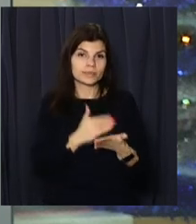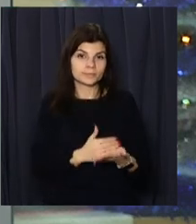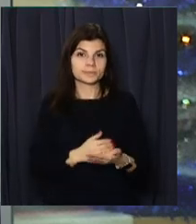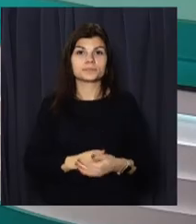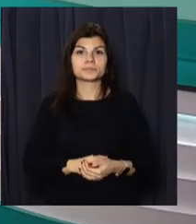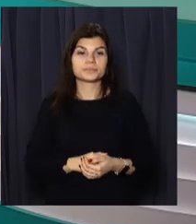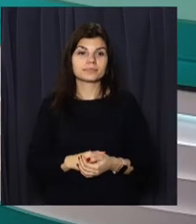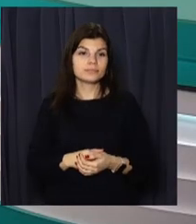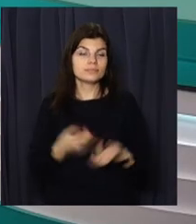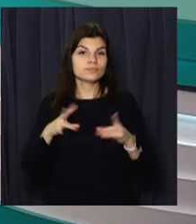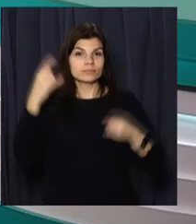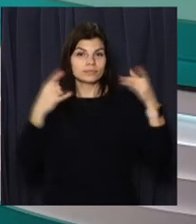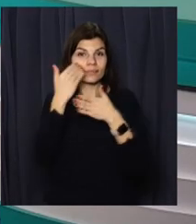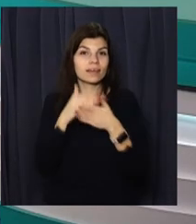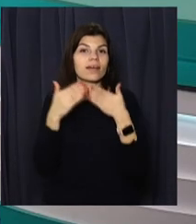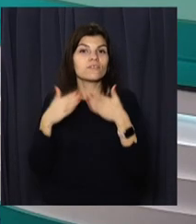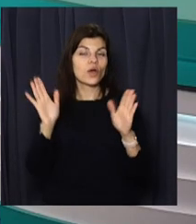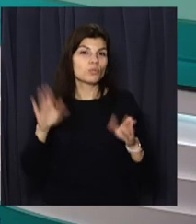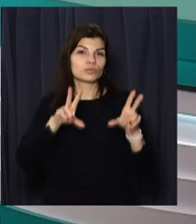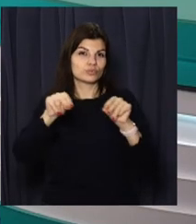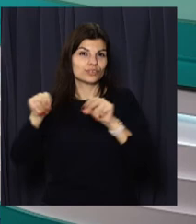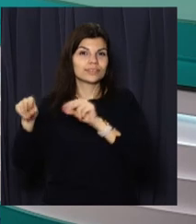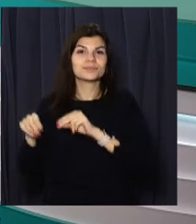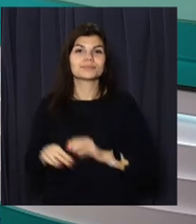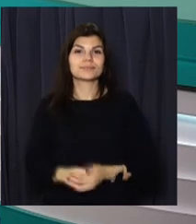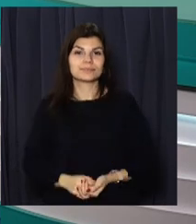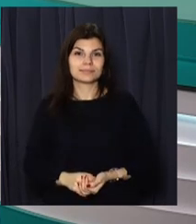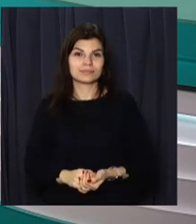-каналі. Залишайтесь відкритим і хай щастить!